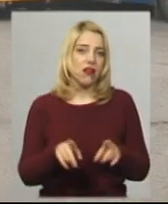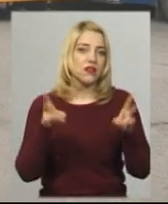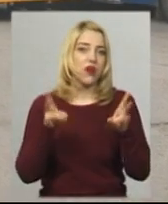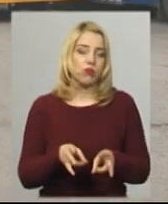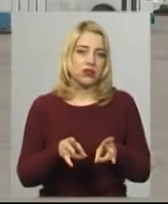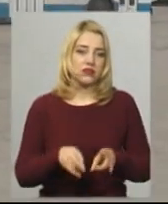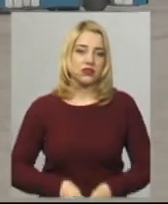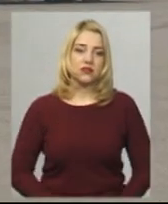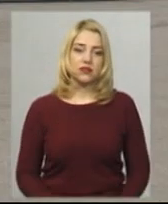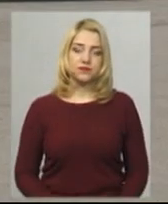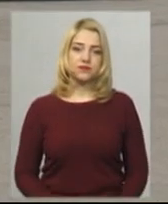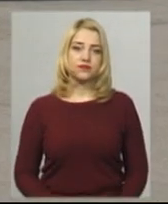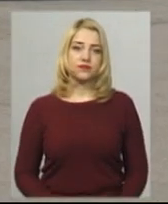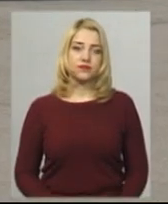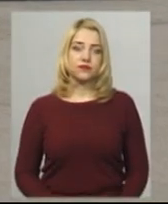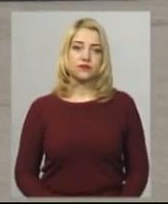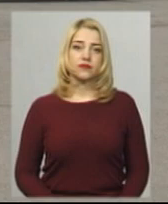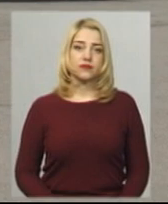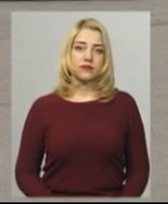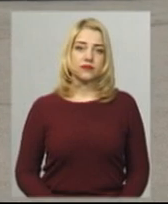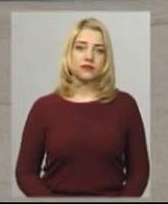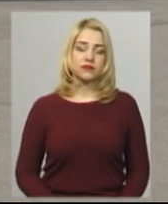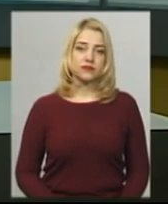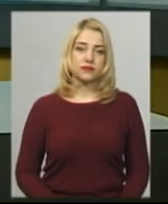Збродова, Віктор Кривий, новини на Суспільному, Хмельницький.